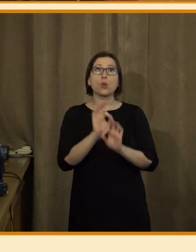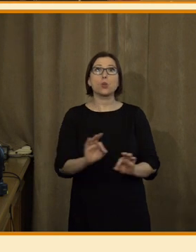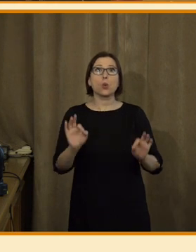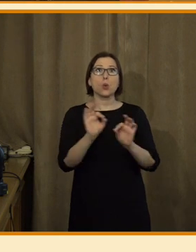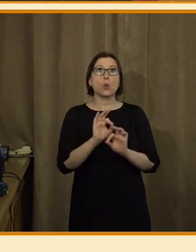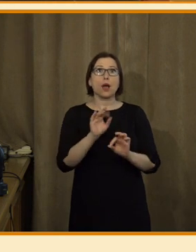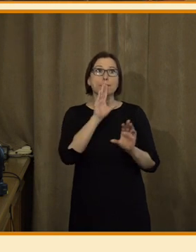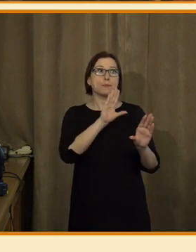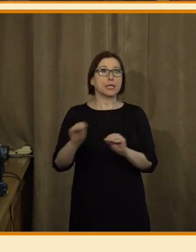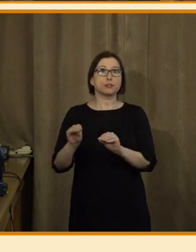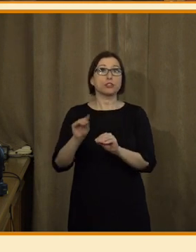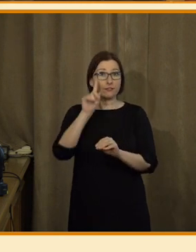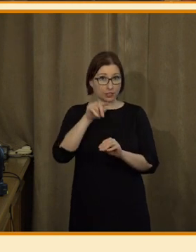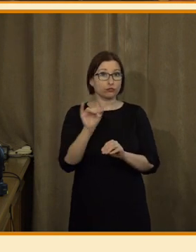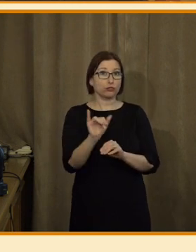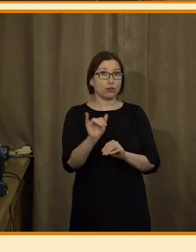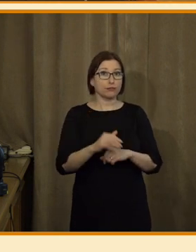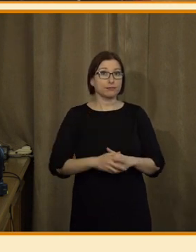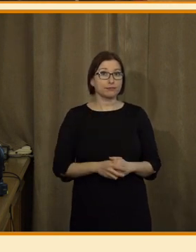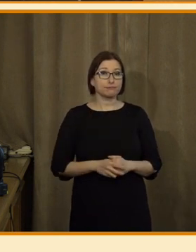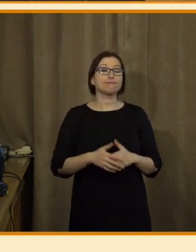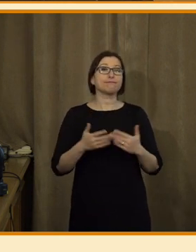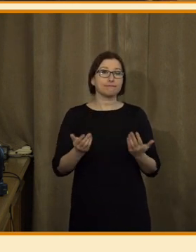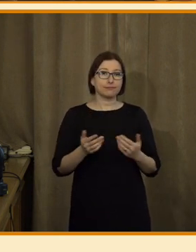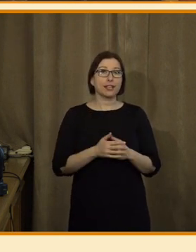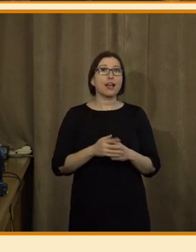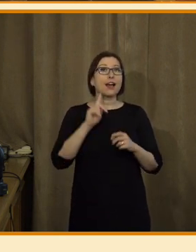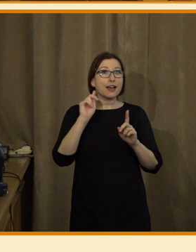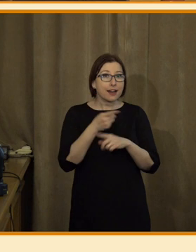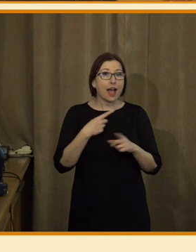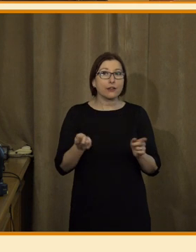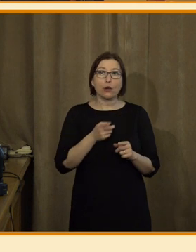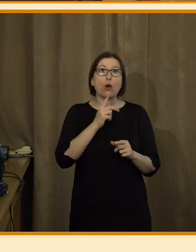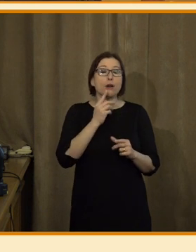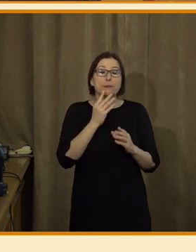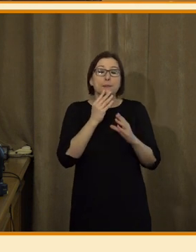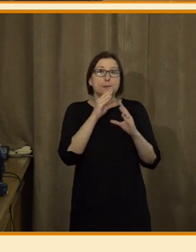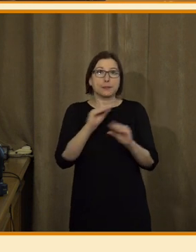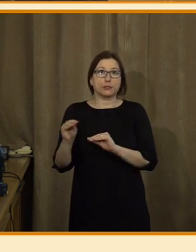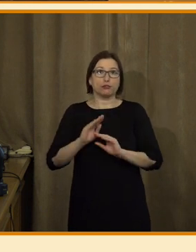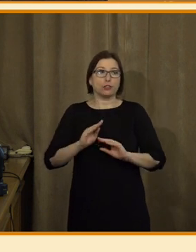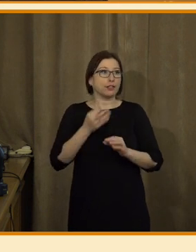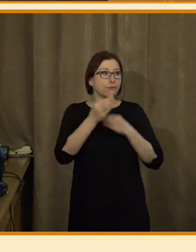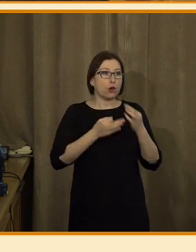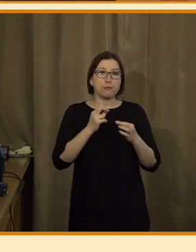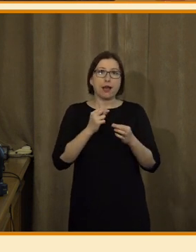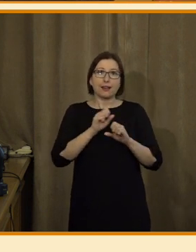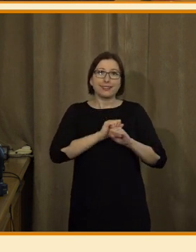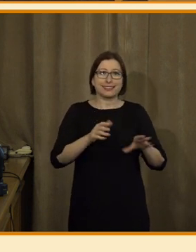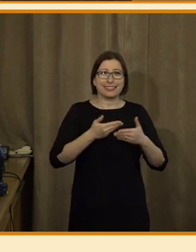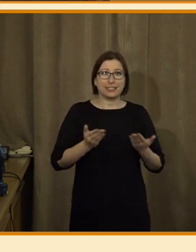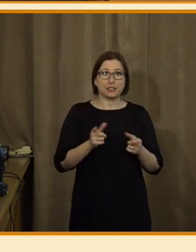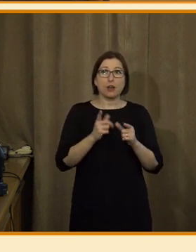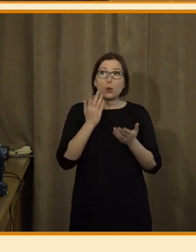slovo. Vidíte který. Ano, ani jedno rádio o tom neřeklo ani slovo v podstatě. A to jsme měli